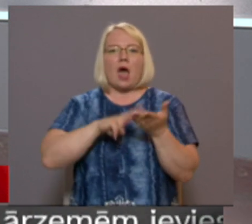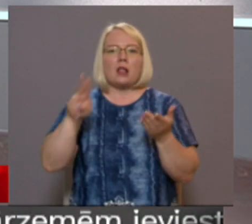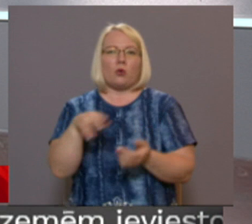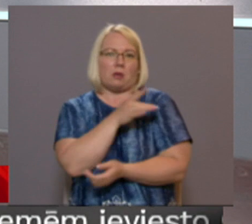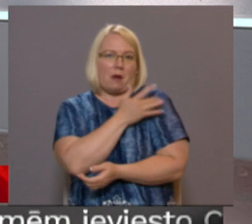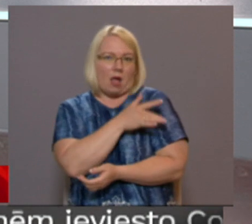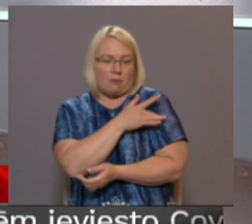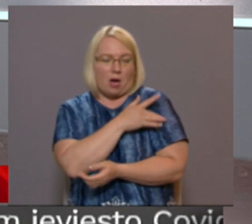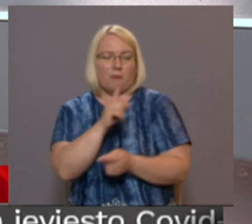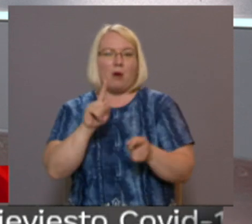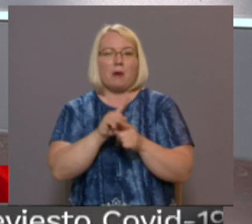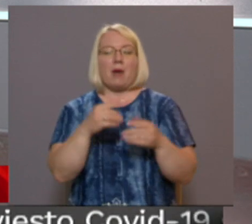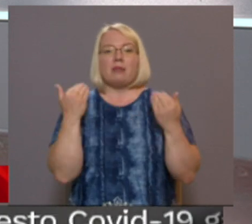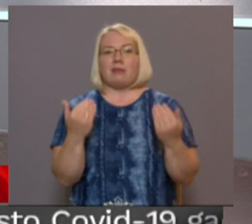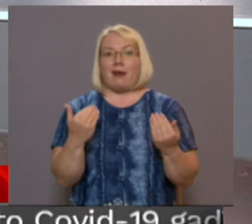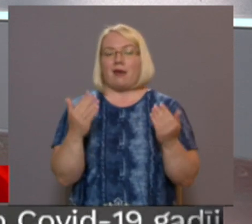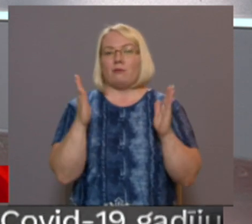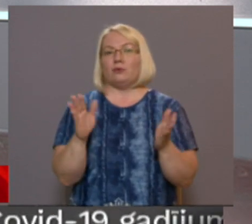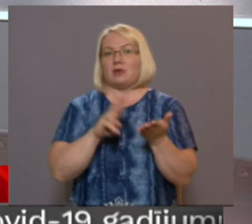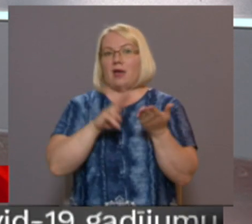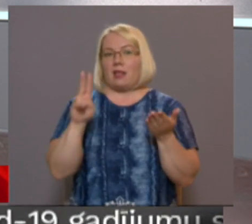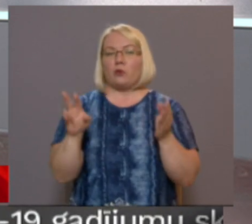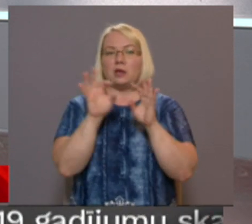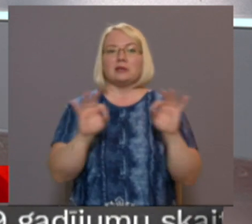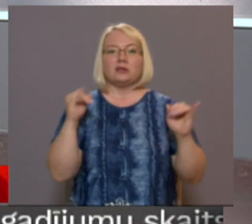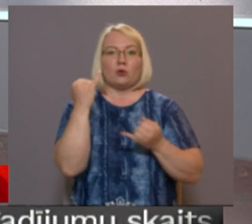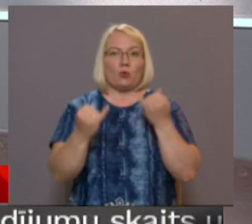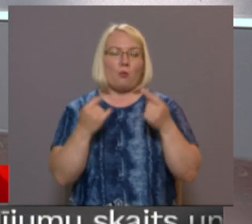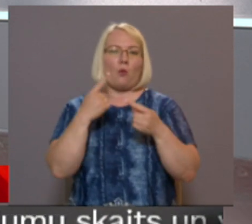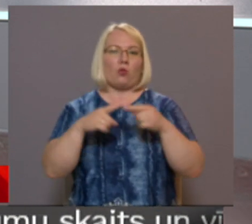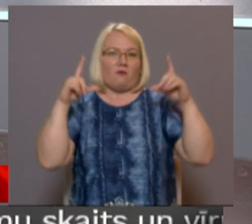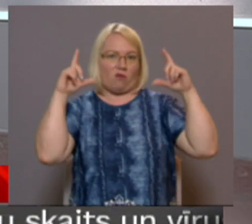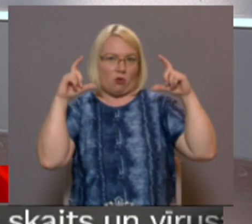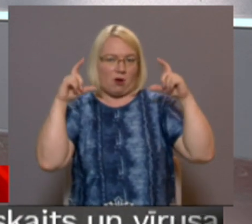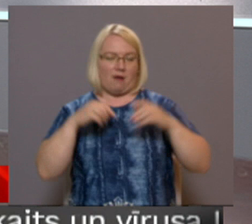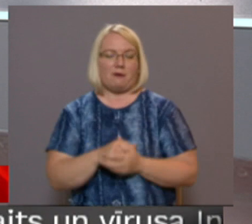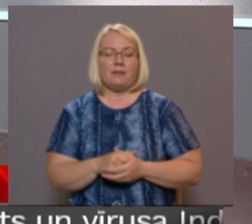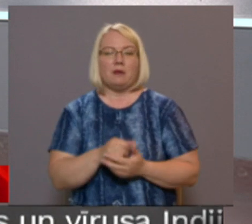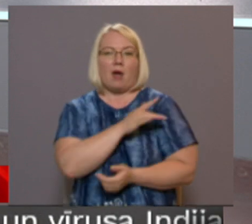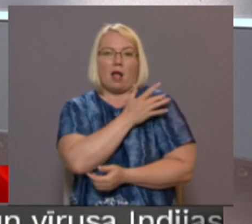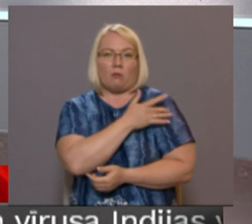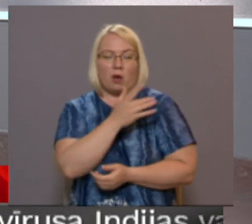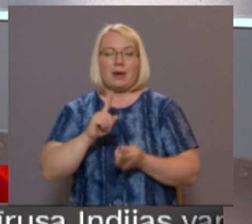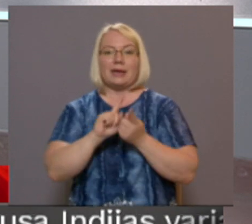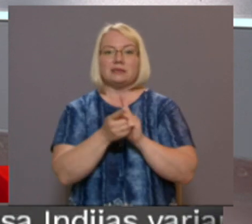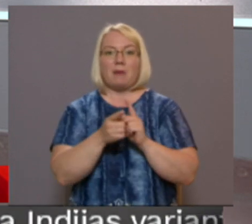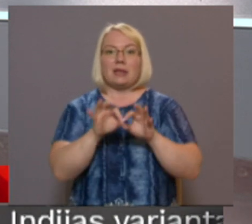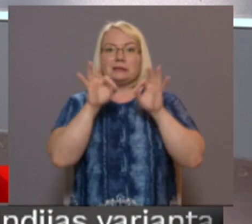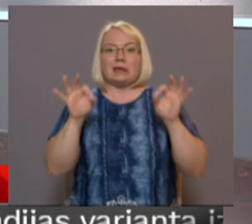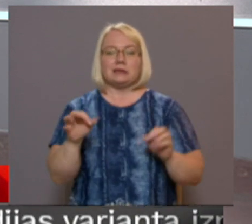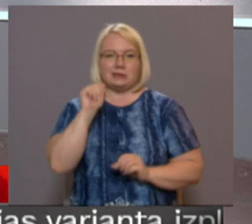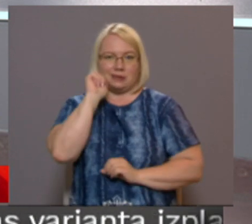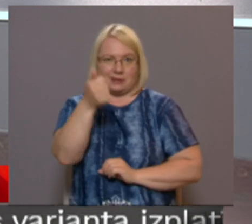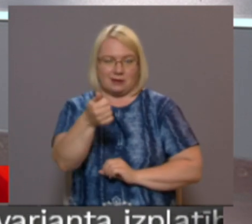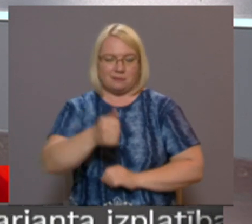No aizliegto pakalpojumu saraksta izņēmta skaistuma kopšanu un fotogrāfu pakalpojumi. Izmaiņas tāsies spēkā no rītdienas.